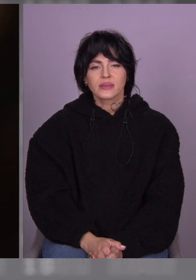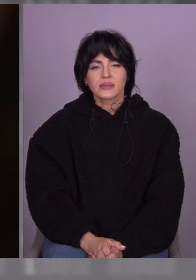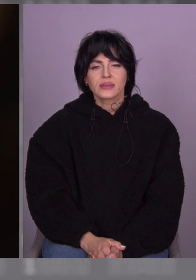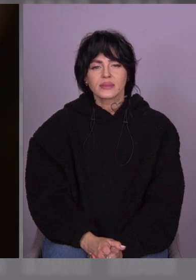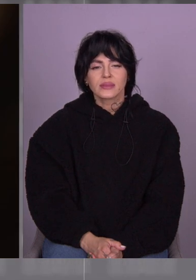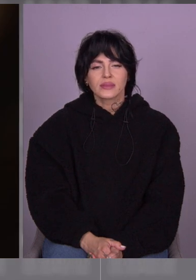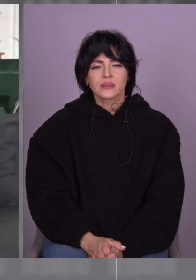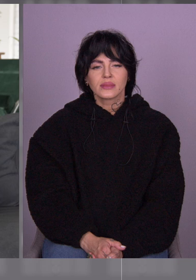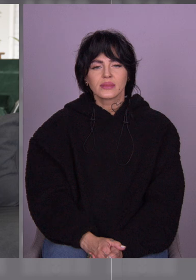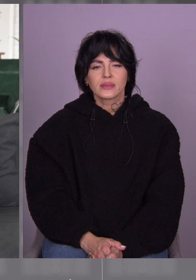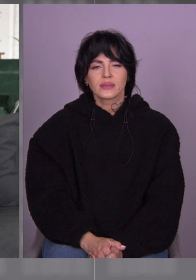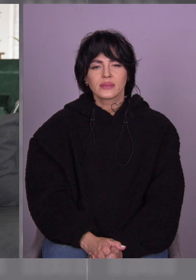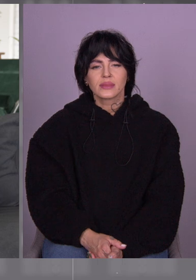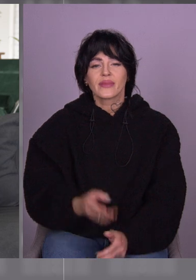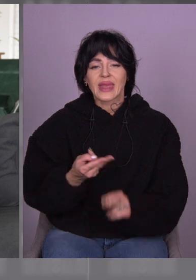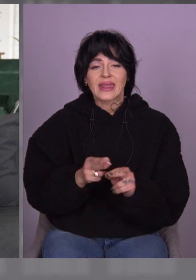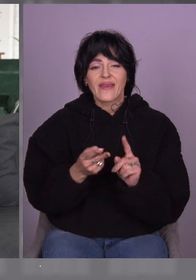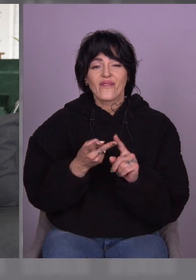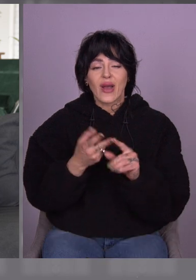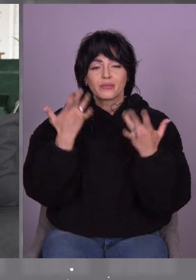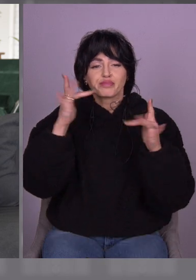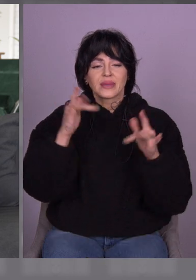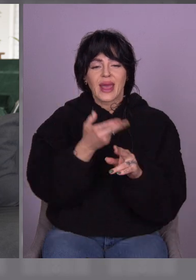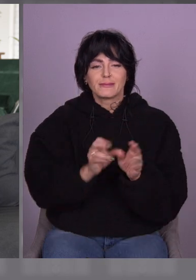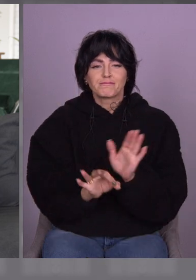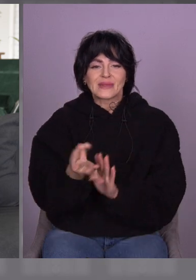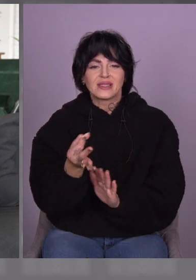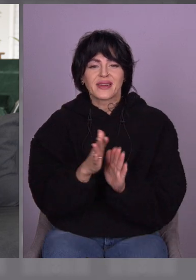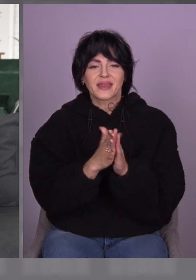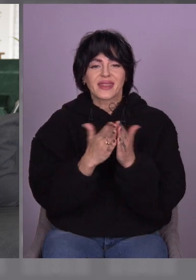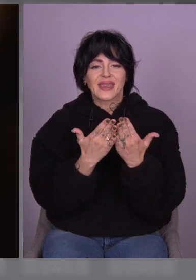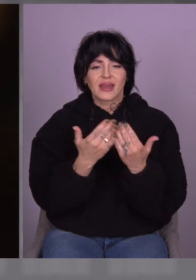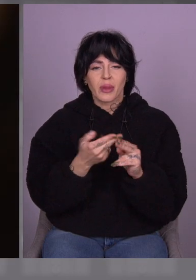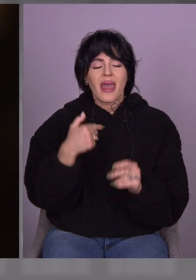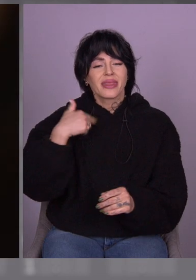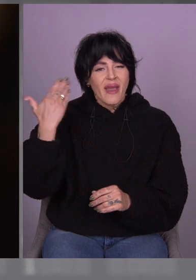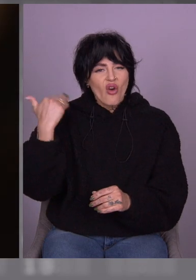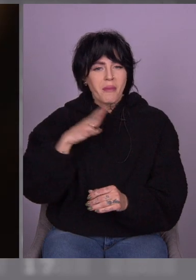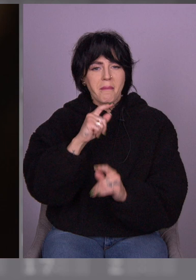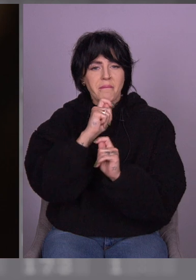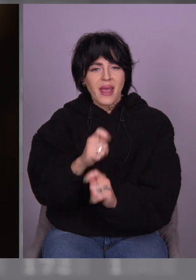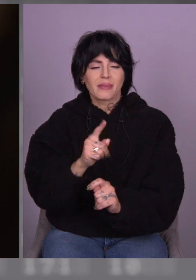Ой, зараз буде натяг моя книга зелена, яку я тату віддарувала. Я не знаю, там мої історії.